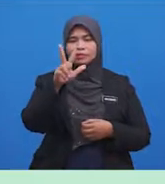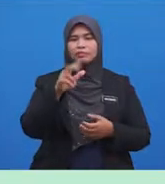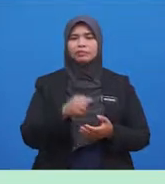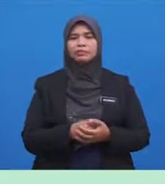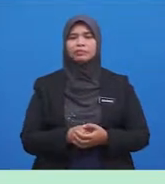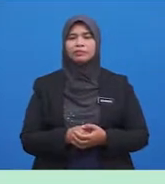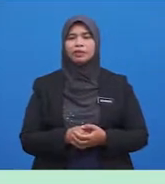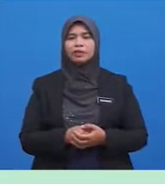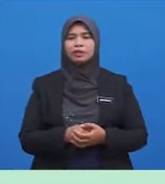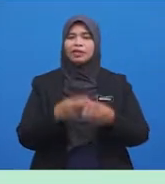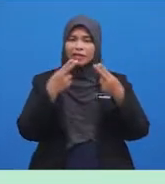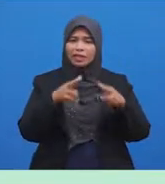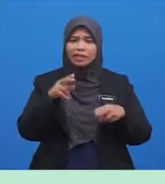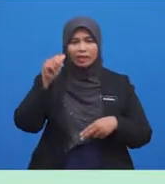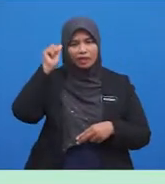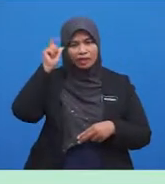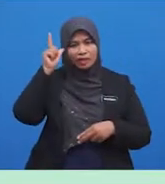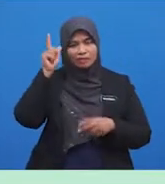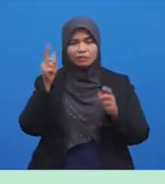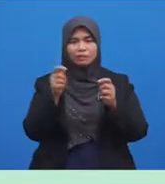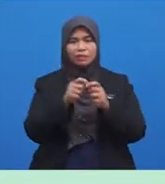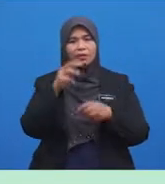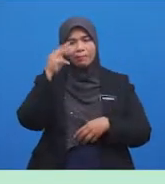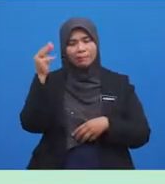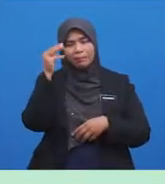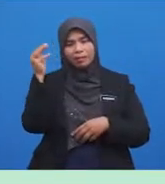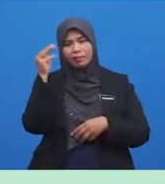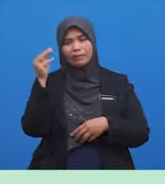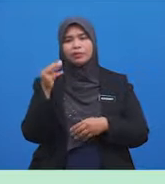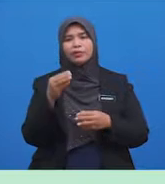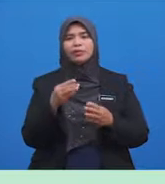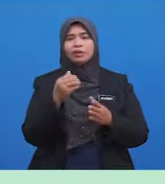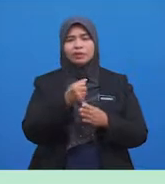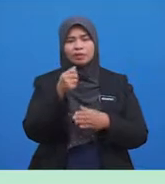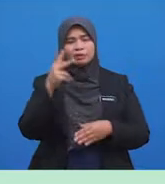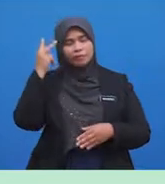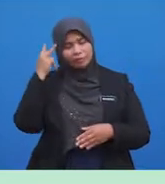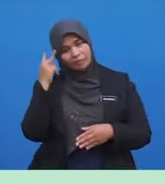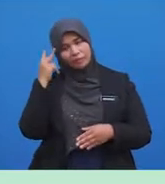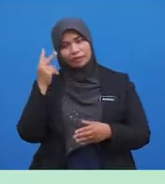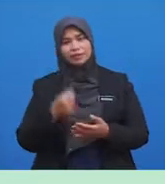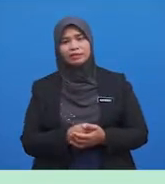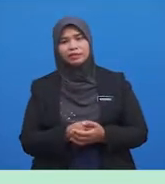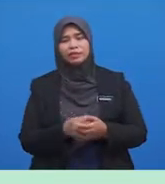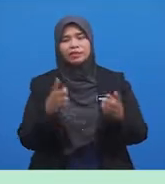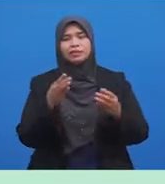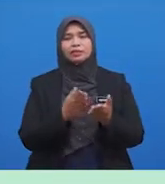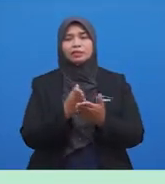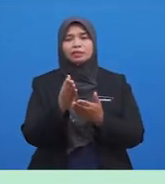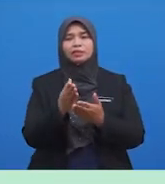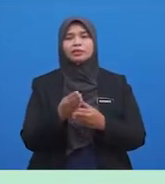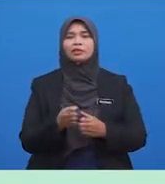Hilang Akar Seperti Mabuk Ataupun Pitam Seterusnya